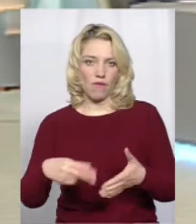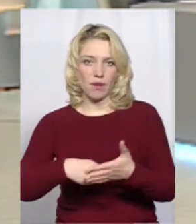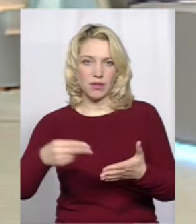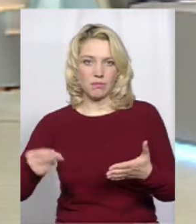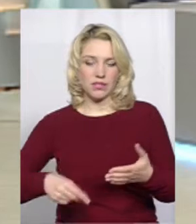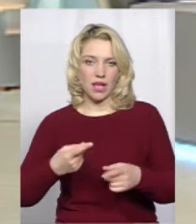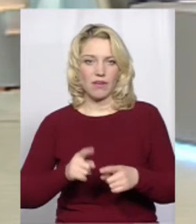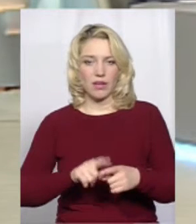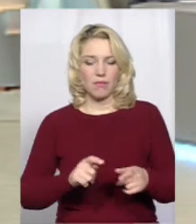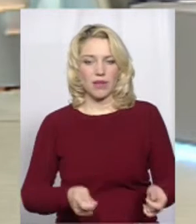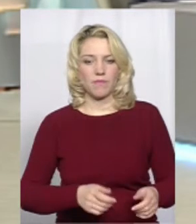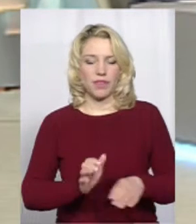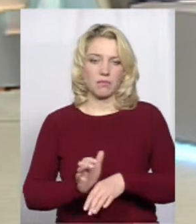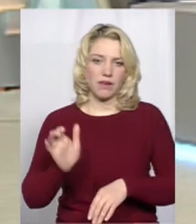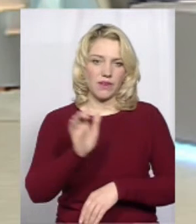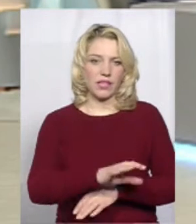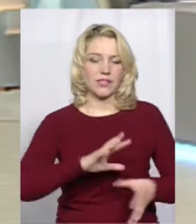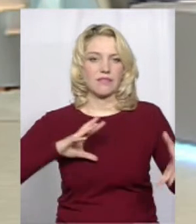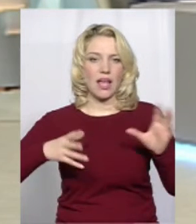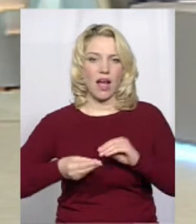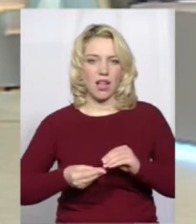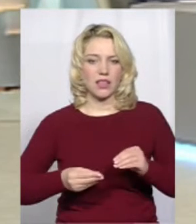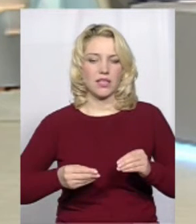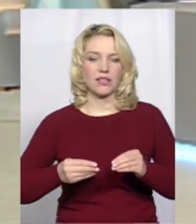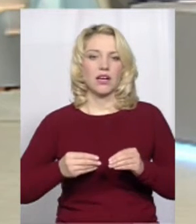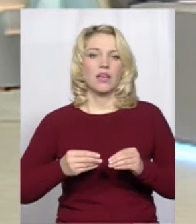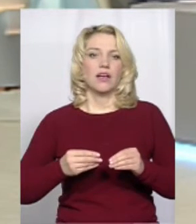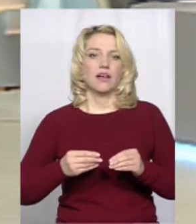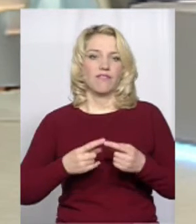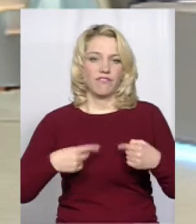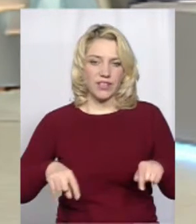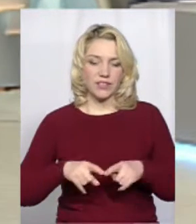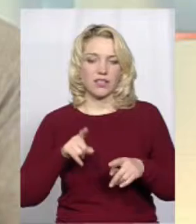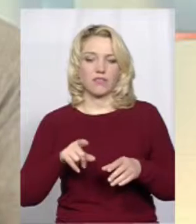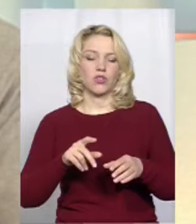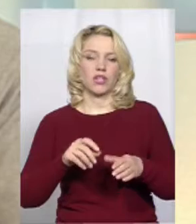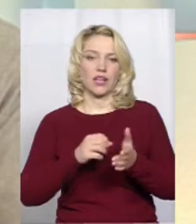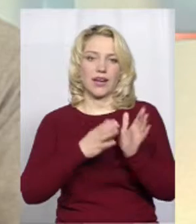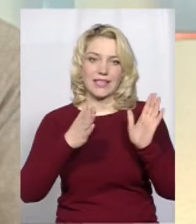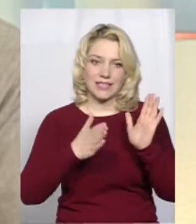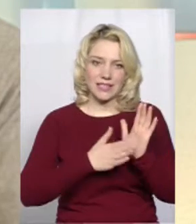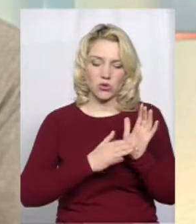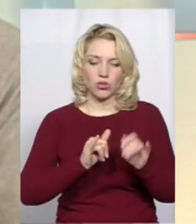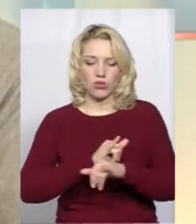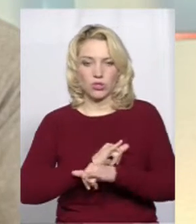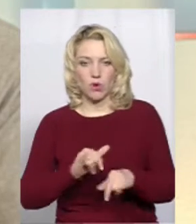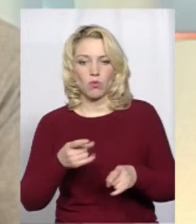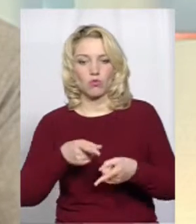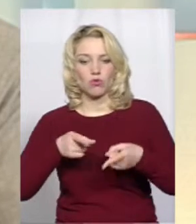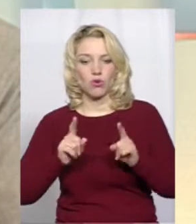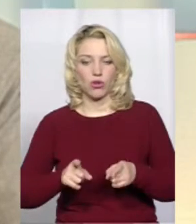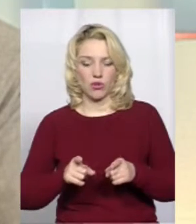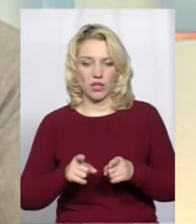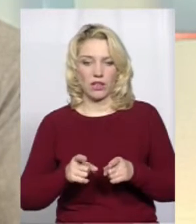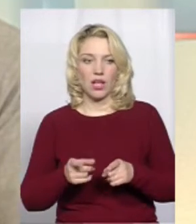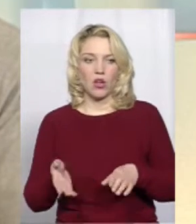знову таки відправляється в загальний відділ. Загальний відділ його реєструє, розмножує, тому що оригінал розпорядження